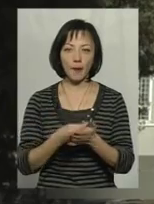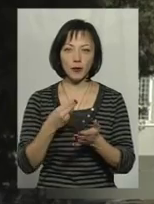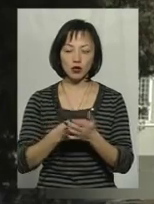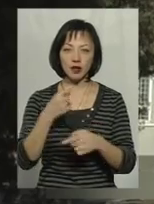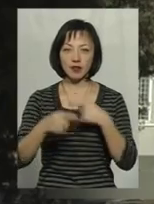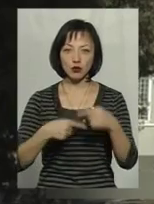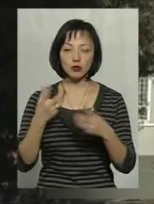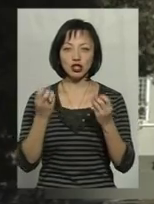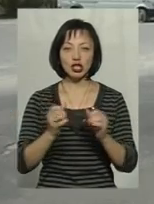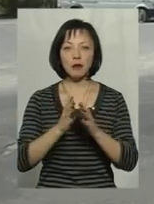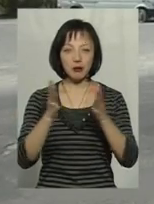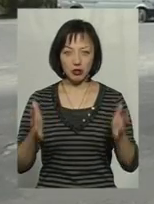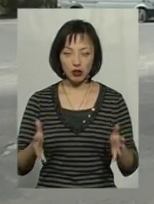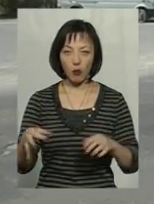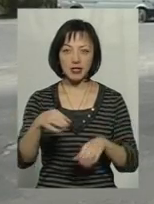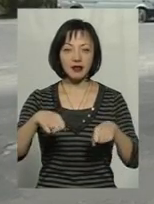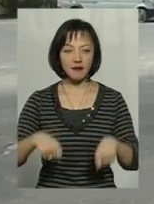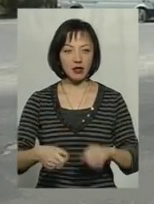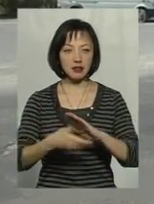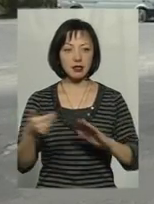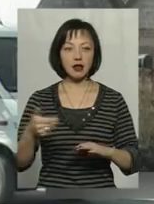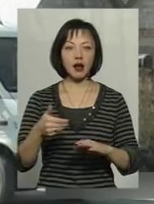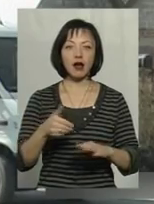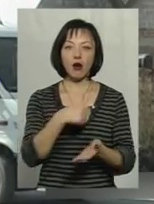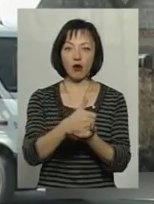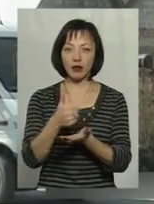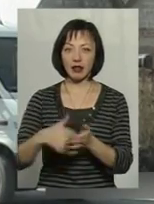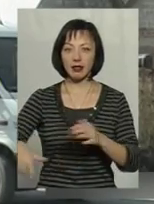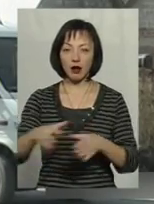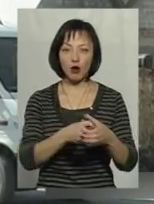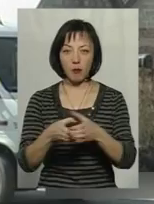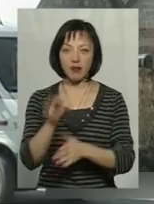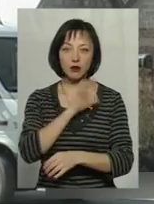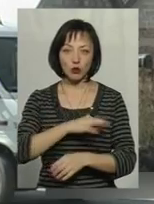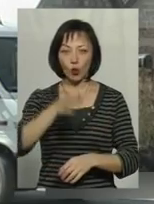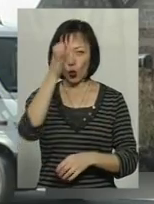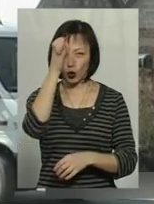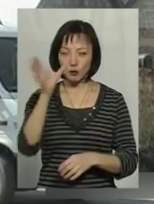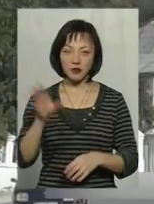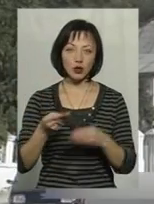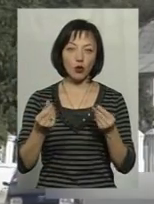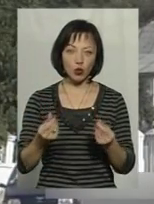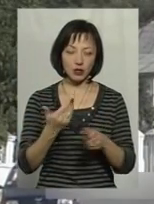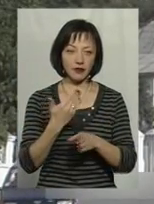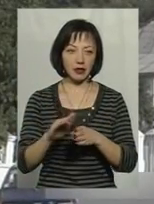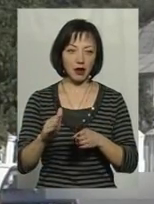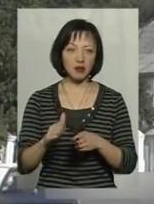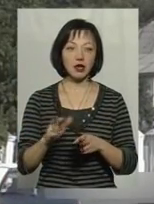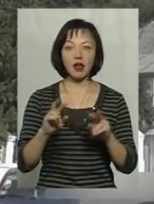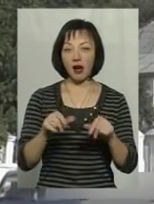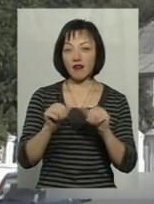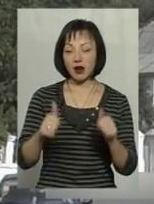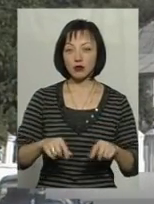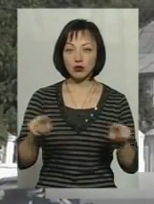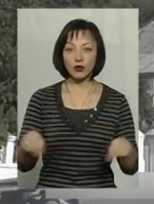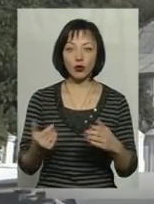У наступному буде ще більше. Обласна влада закликає очільників тергромад використовувати з розумом усі кошти, які їм виділяються. Як варіант